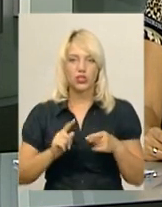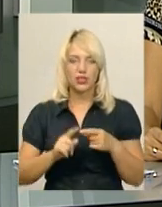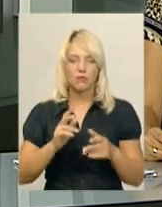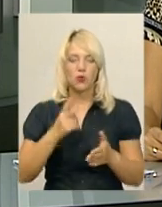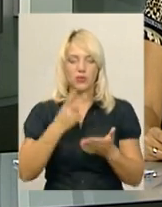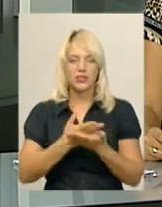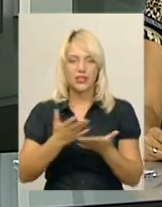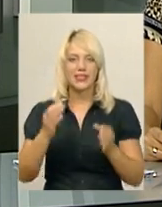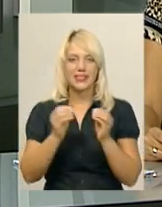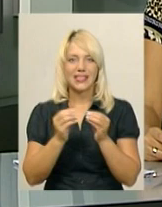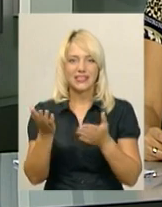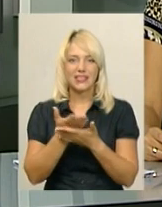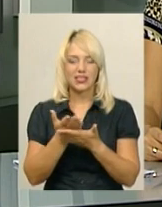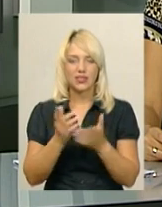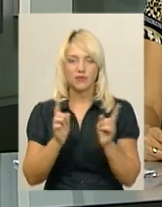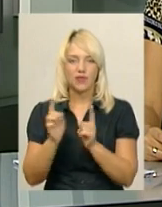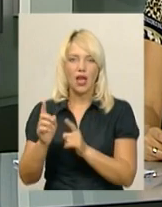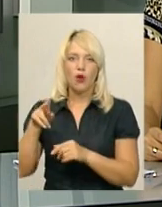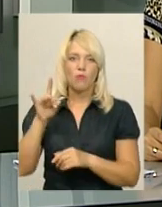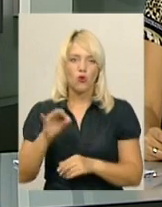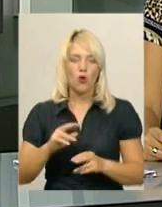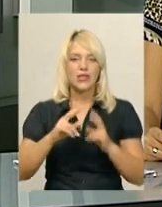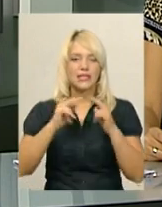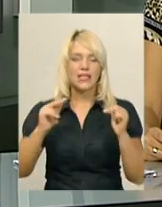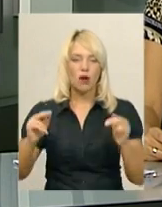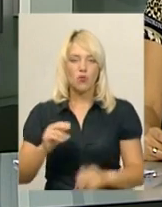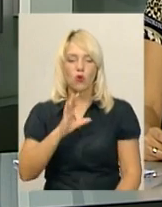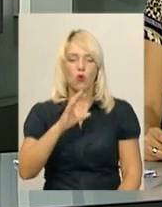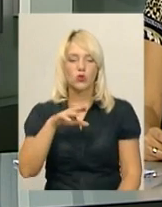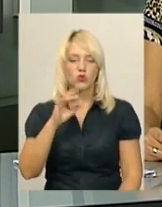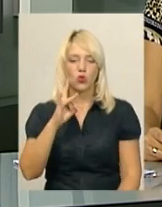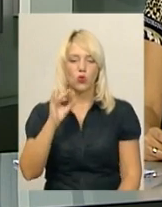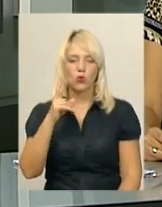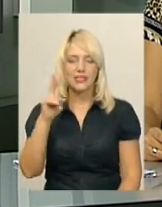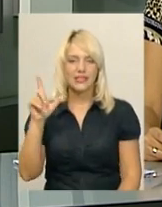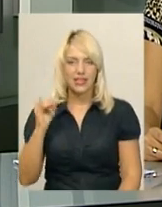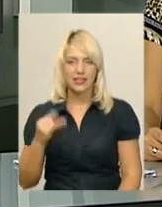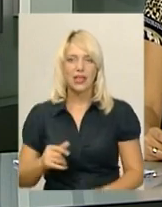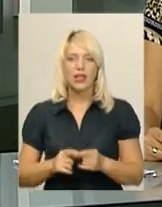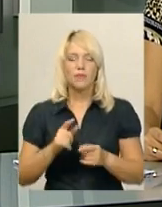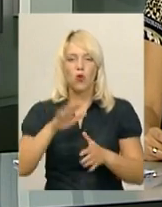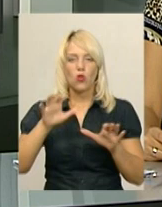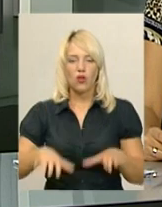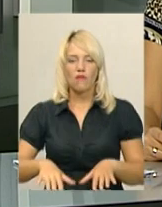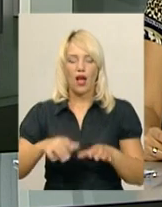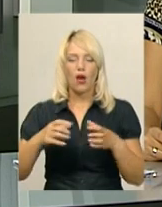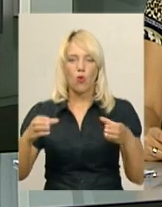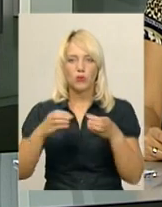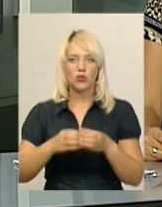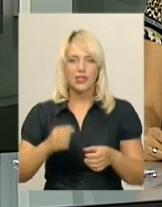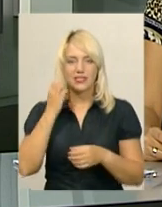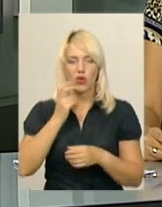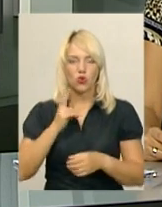10 короткометражних стрічок про замок Остроських, який розташований в місті. Голова комітету громадської організації «Старокостянтинів